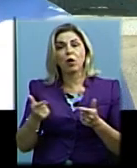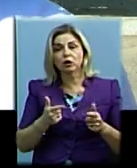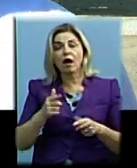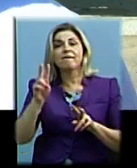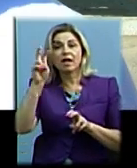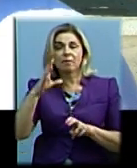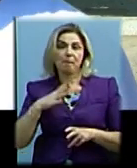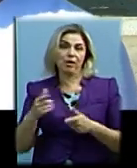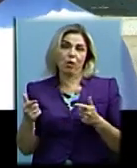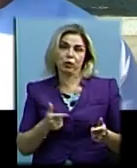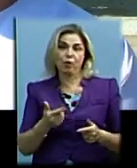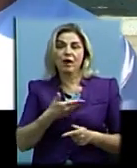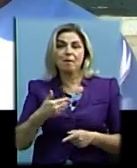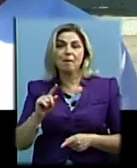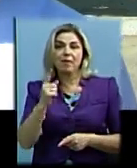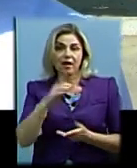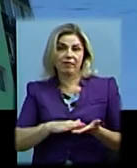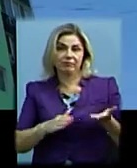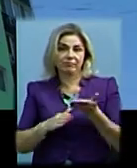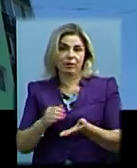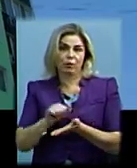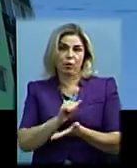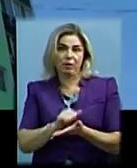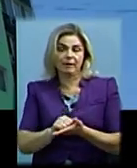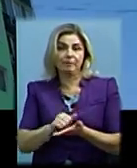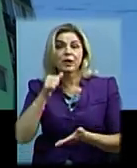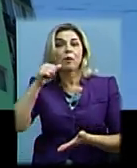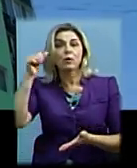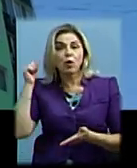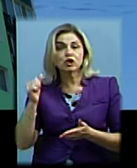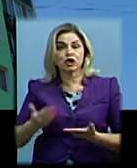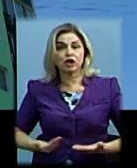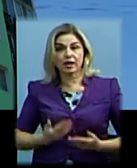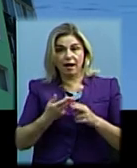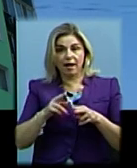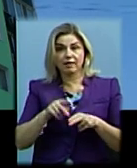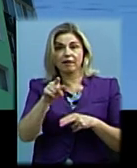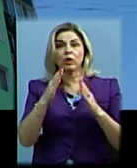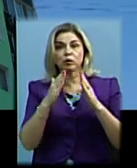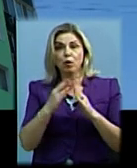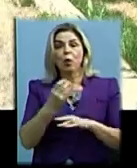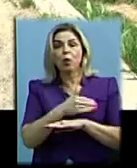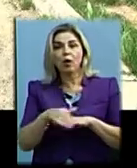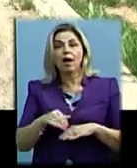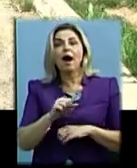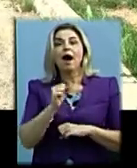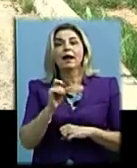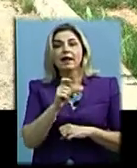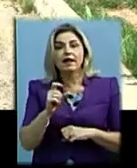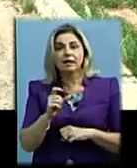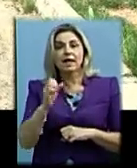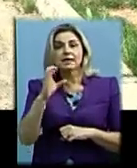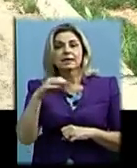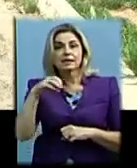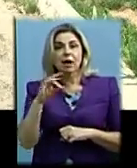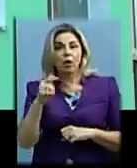готовий. Ми першими подали документи. Минулого року мешканці цього будинку, який розташований на вулиці архітектора Старова, 14,